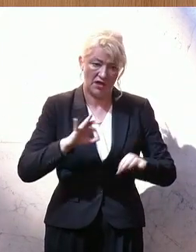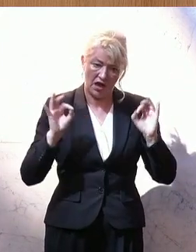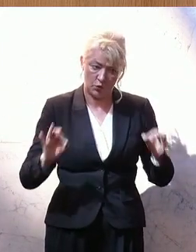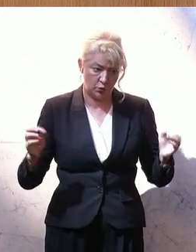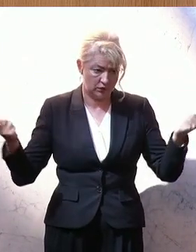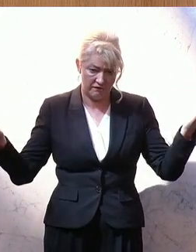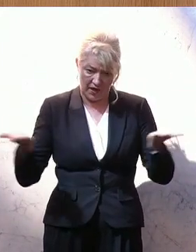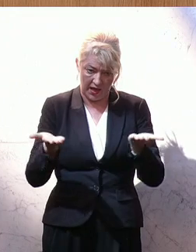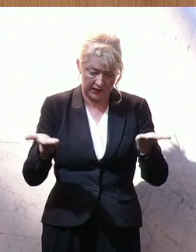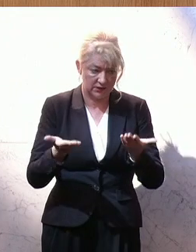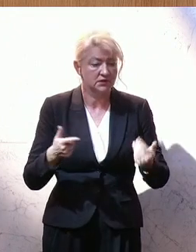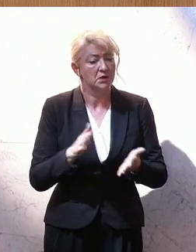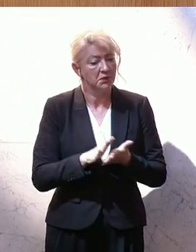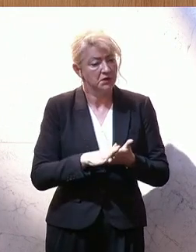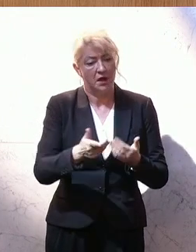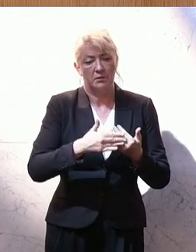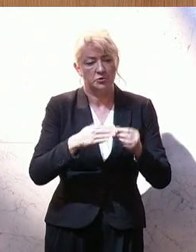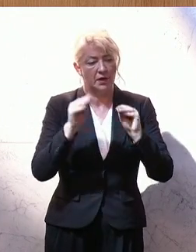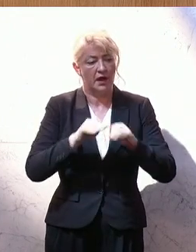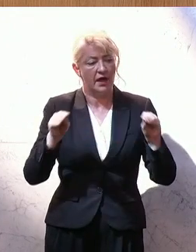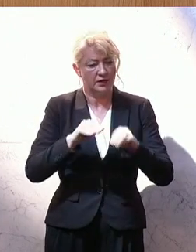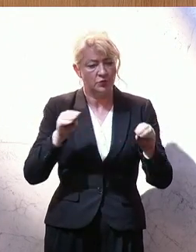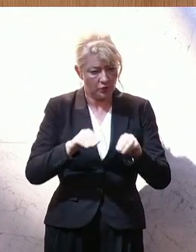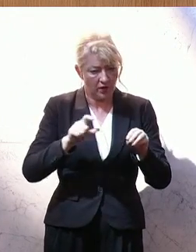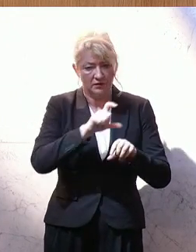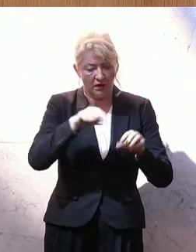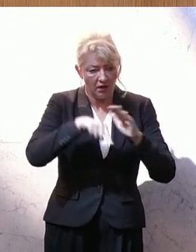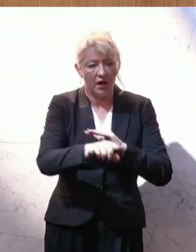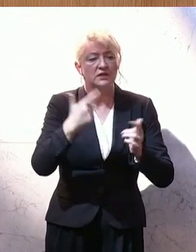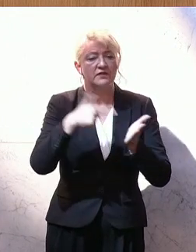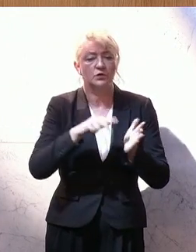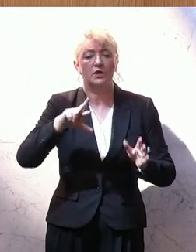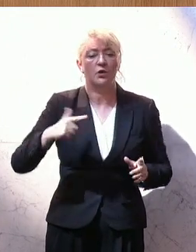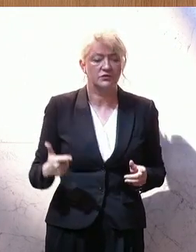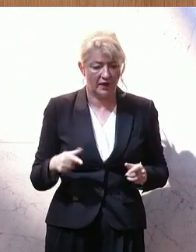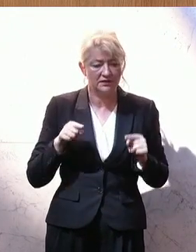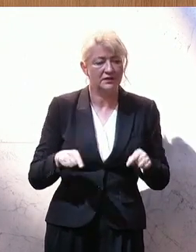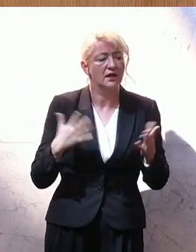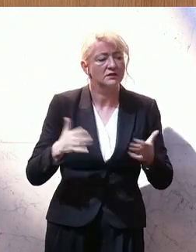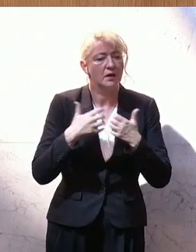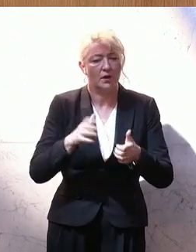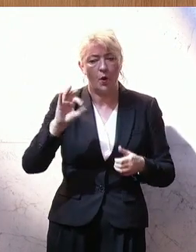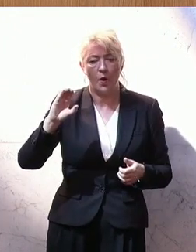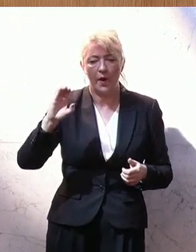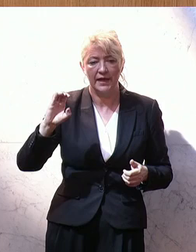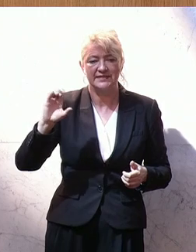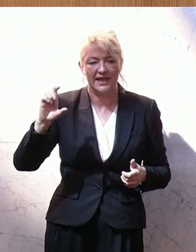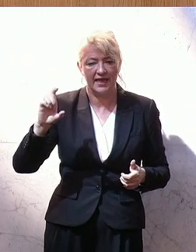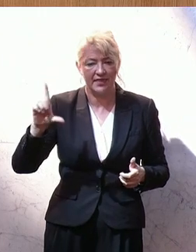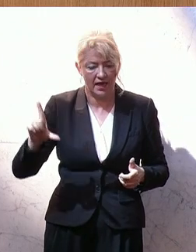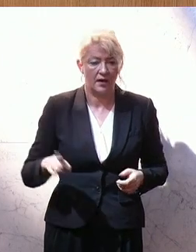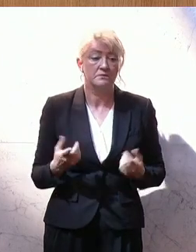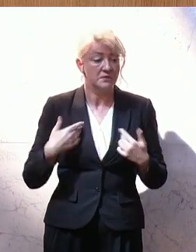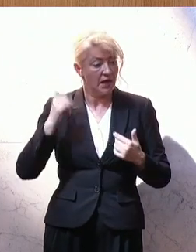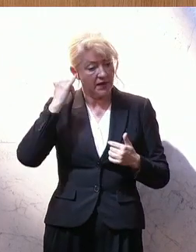ist. Läden Sie dazu bitte etwa Education at the Clans 2023. Das ist der Bericht der OECD. Meine